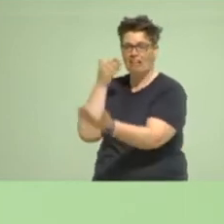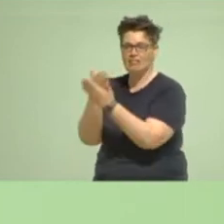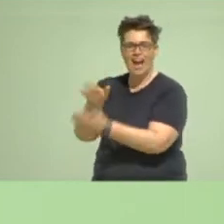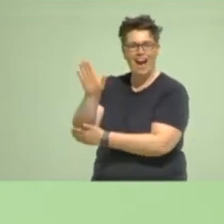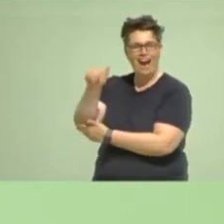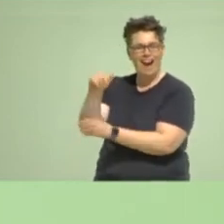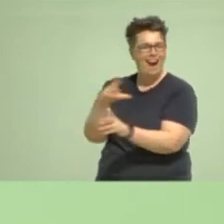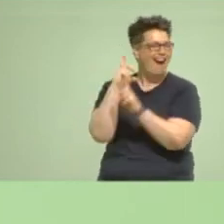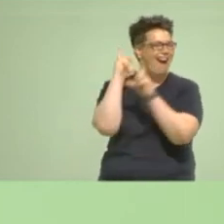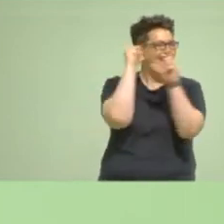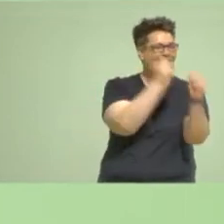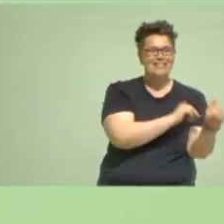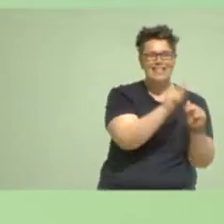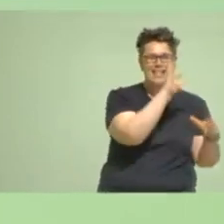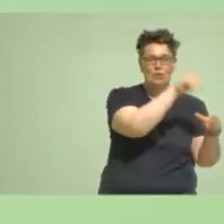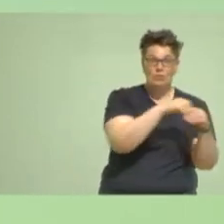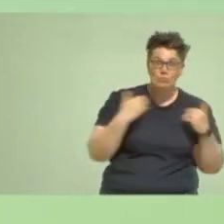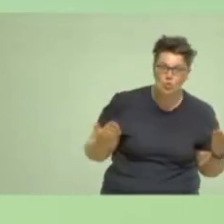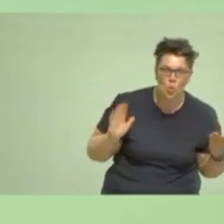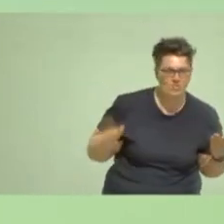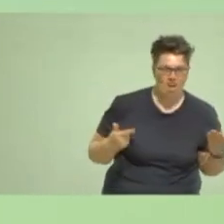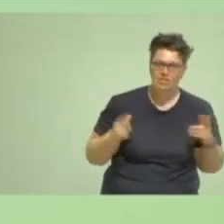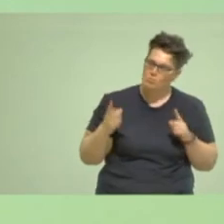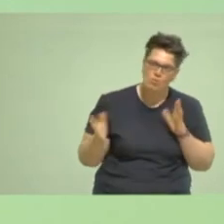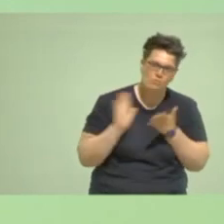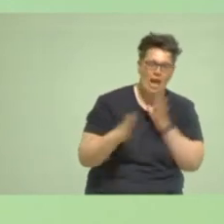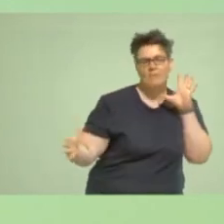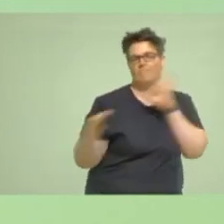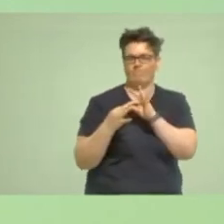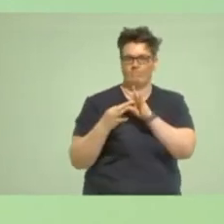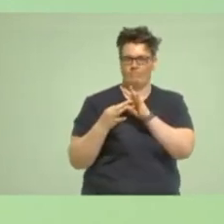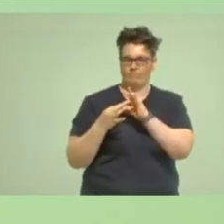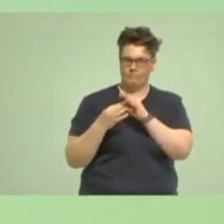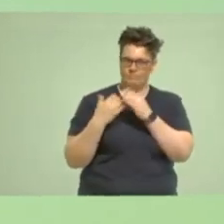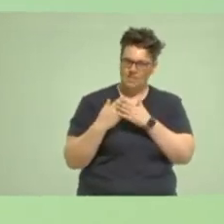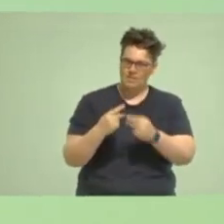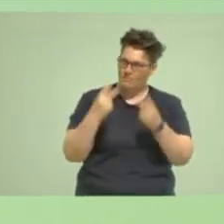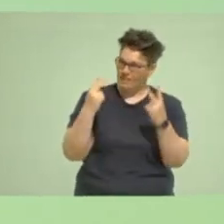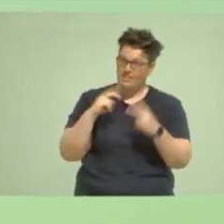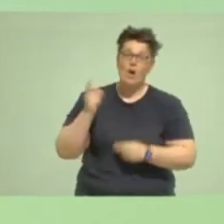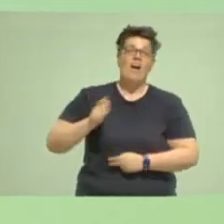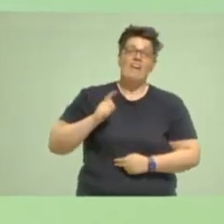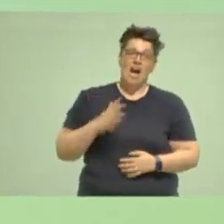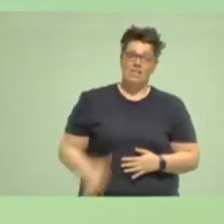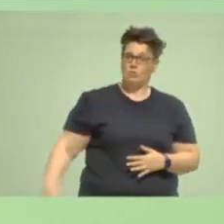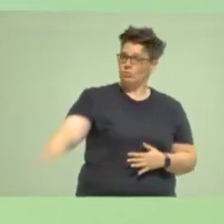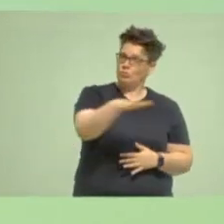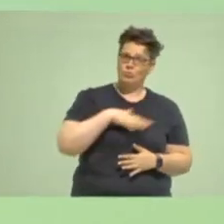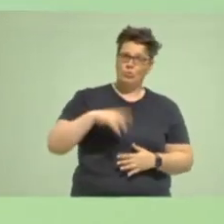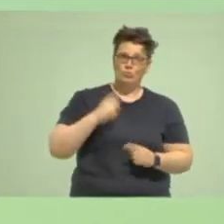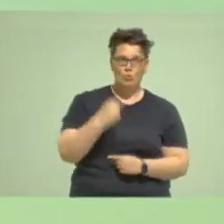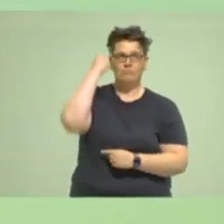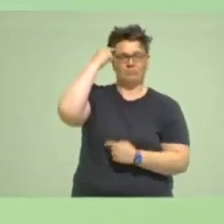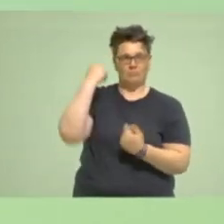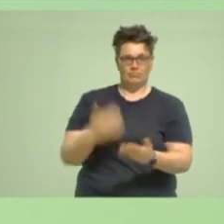bitte ich euch zualler vorderst und das erwarte ich von uns allen. Und mit diesem großen